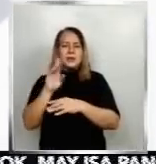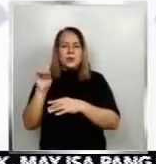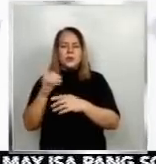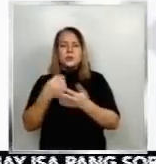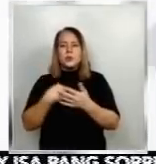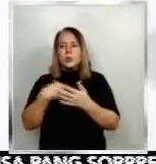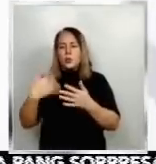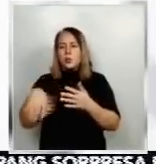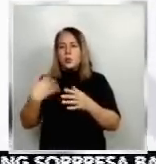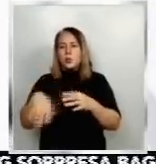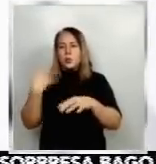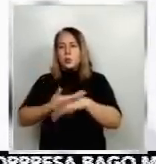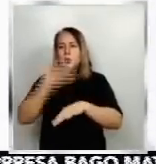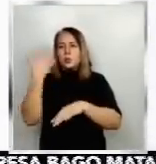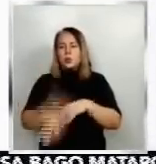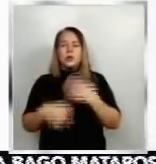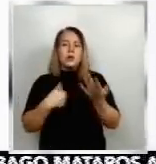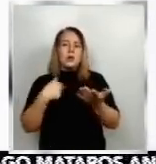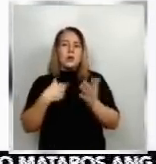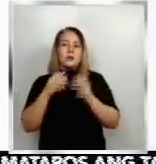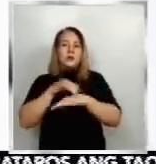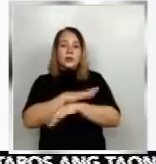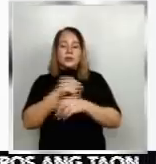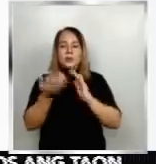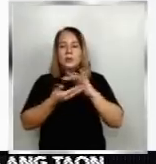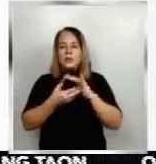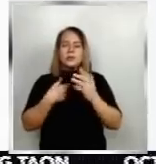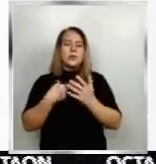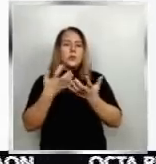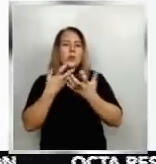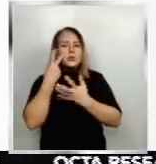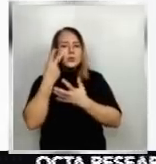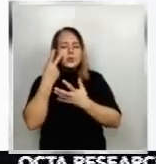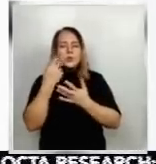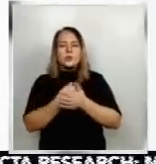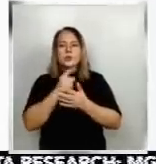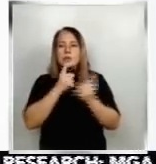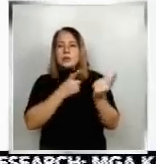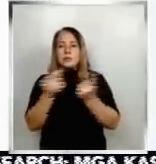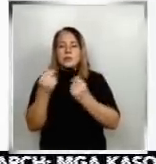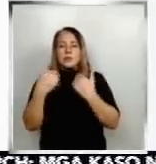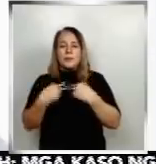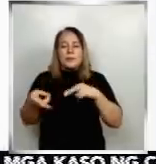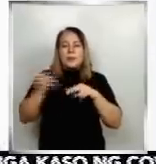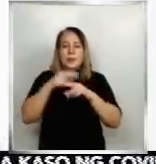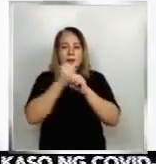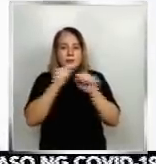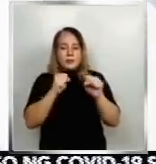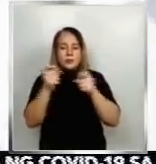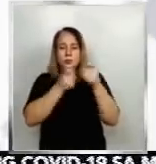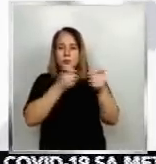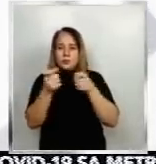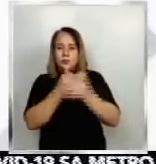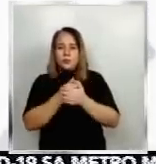technique ang naka-apekto sa kanilang mga kliyente at kanilang tinitiyak na nagpatupad na sila ng dagdag na security control. Hiningi na